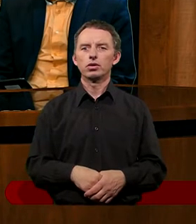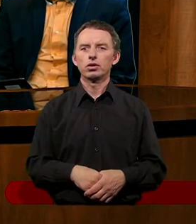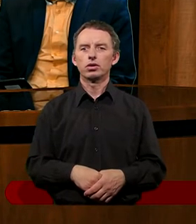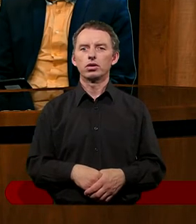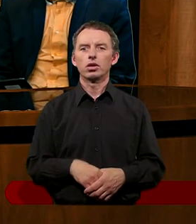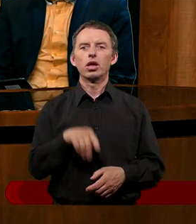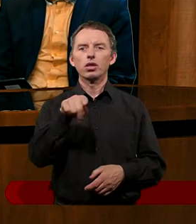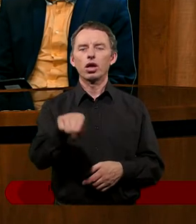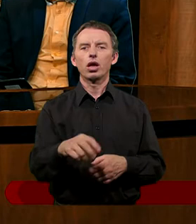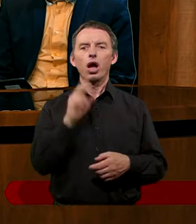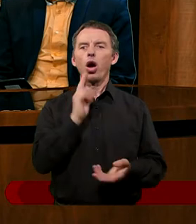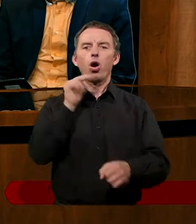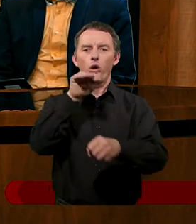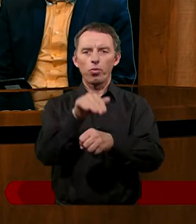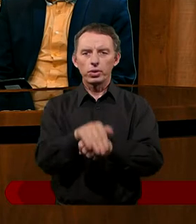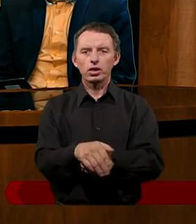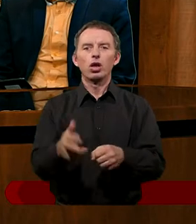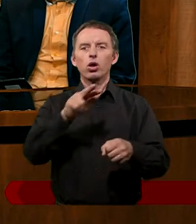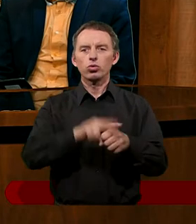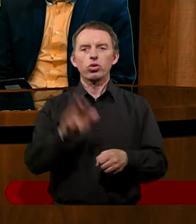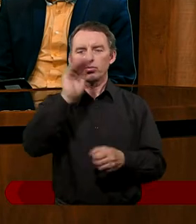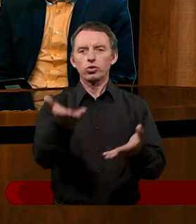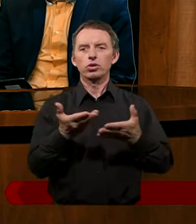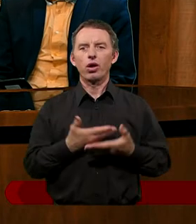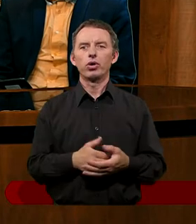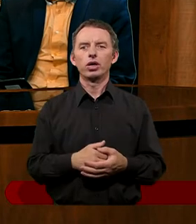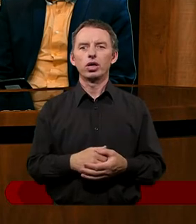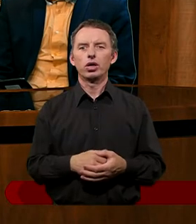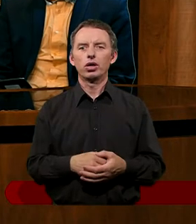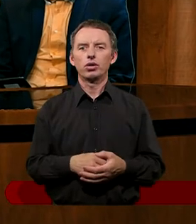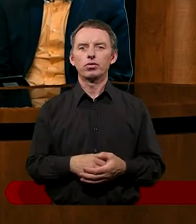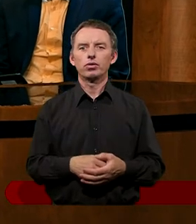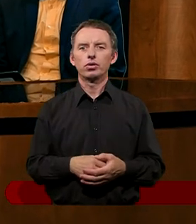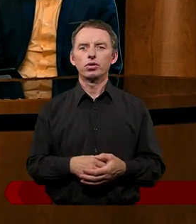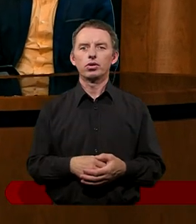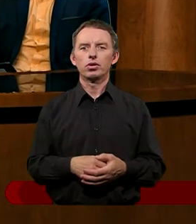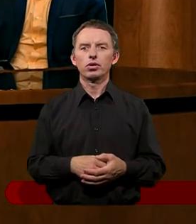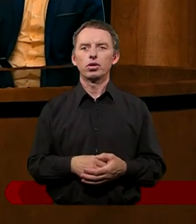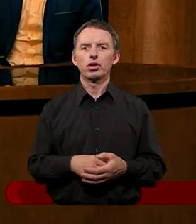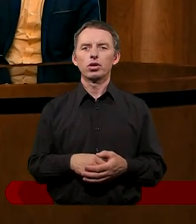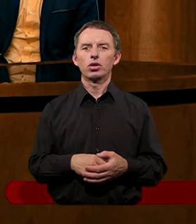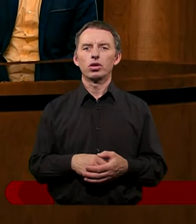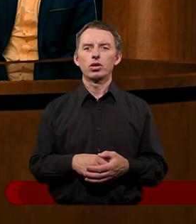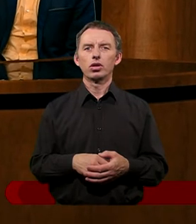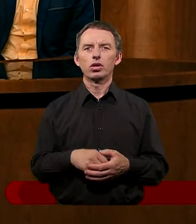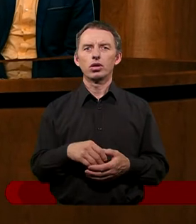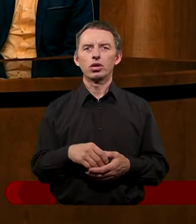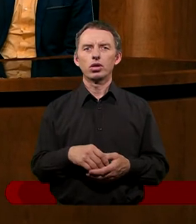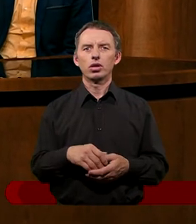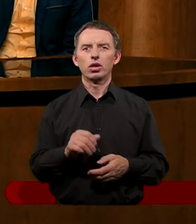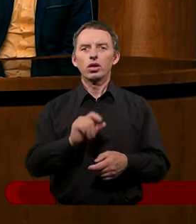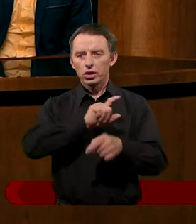Też jest obietnica dla tych, którzy są pokornego serca, że ich jest królestwo niebios.